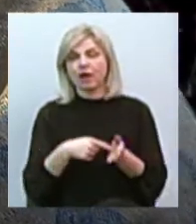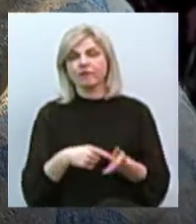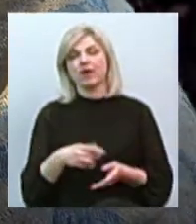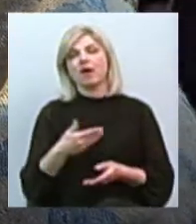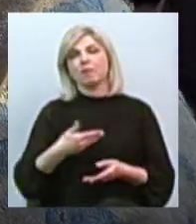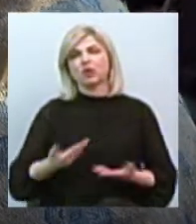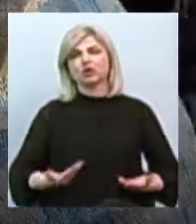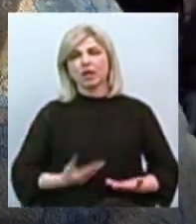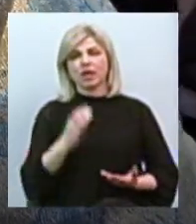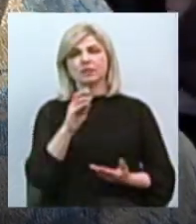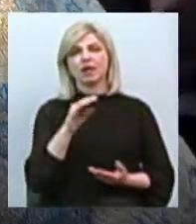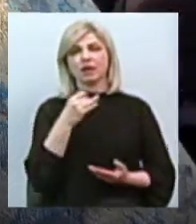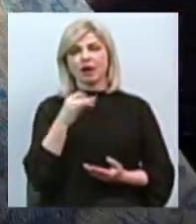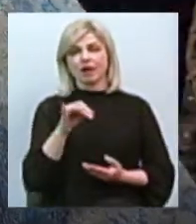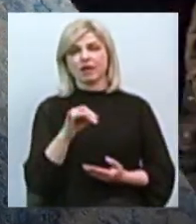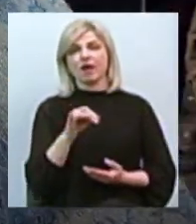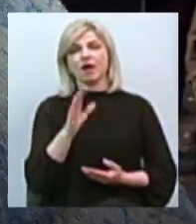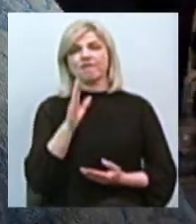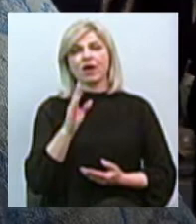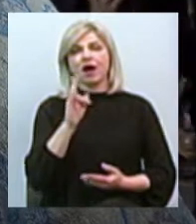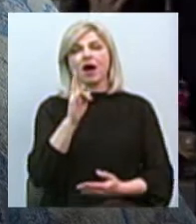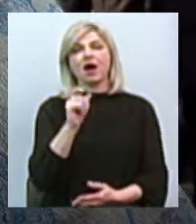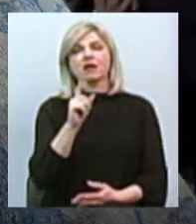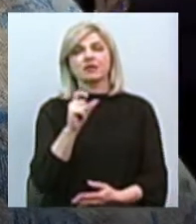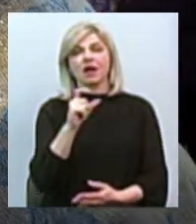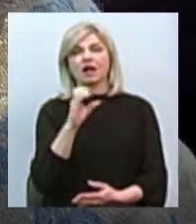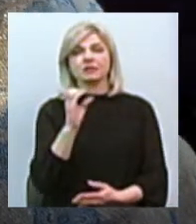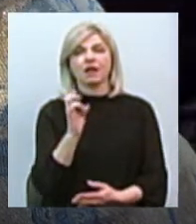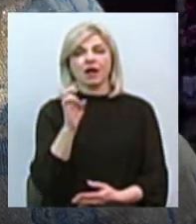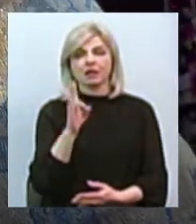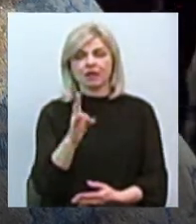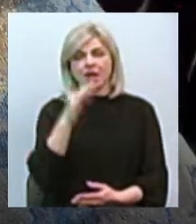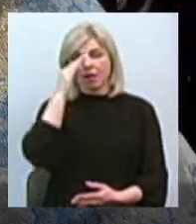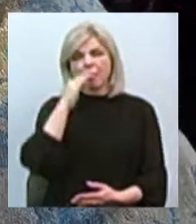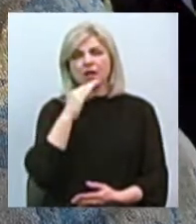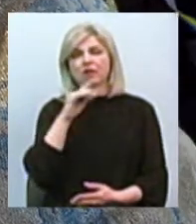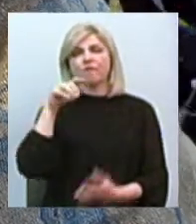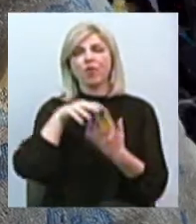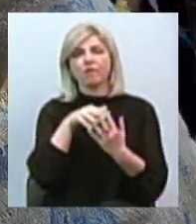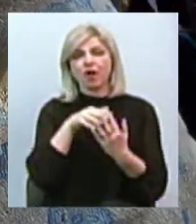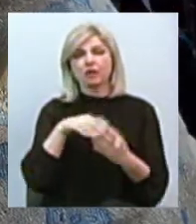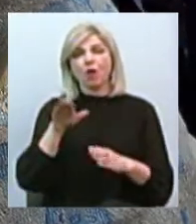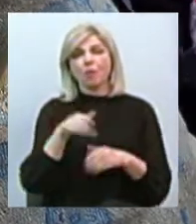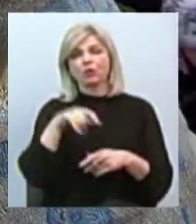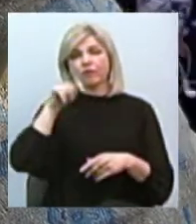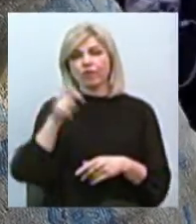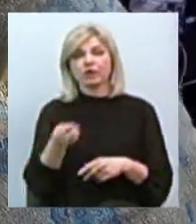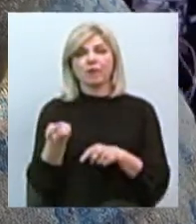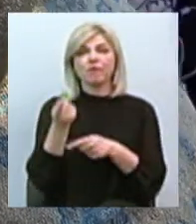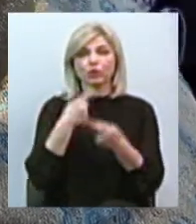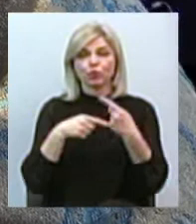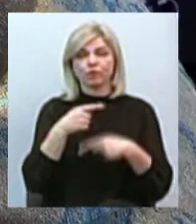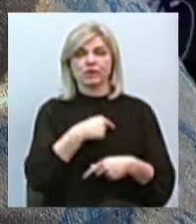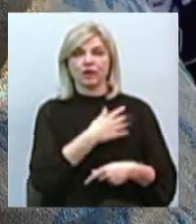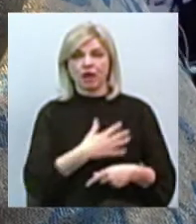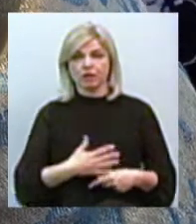в сараї у Казахі, в Казахстані. Ми були всю війну, батько воював, прийшов після війни поранений, але він ще жив,